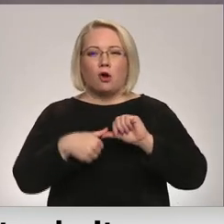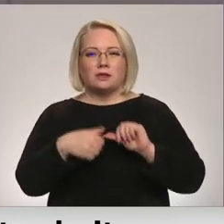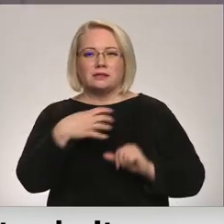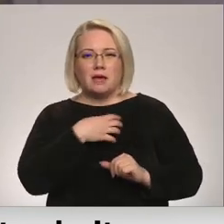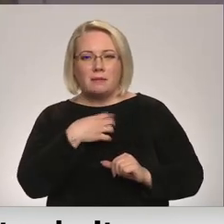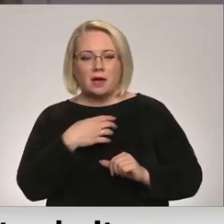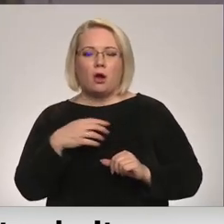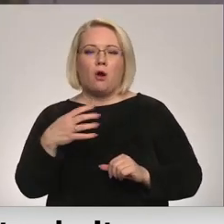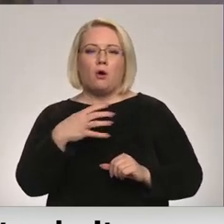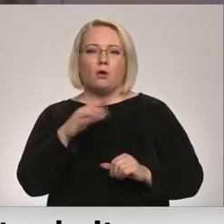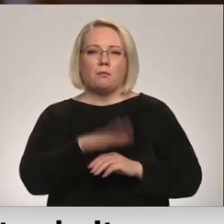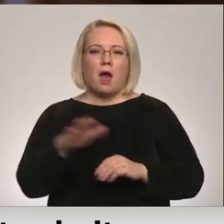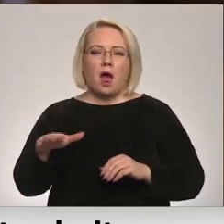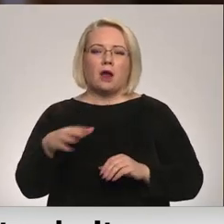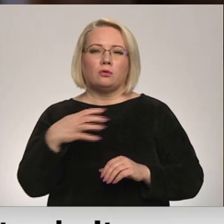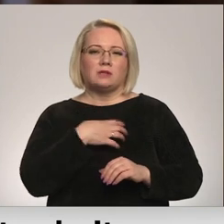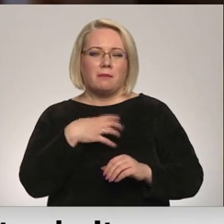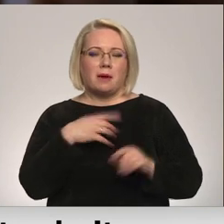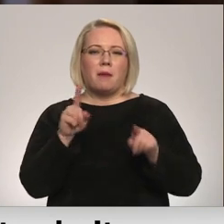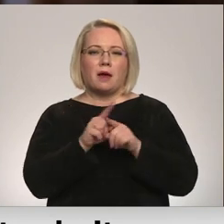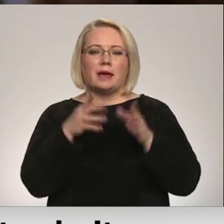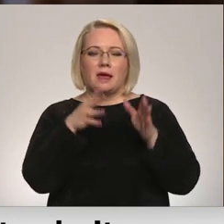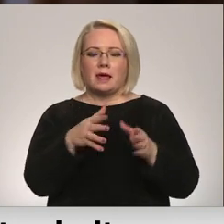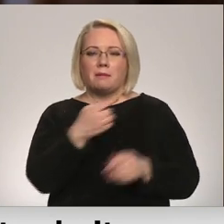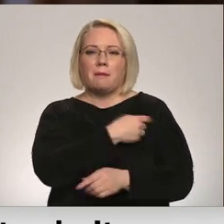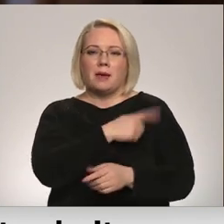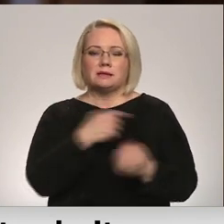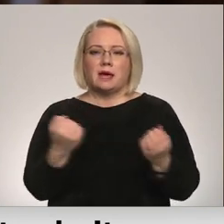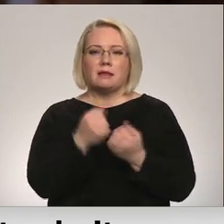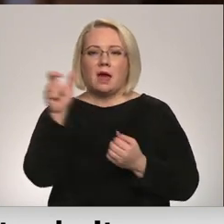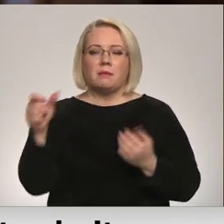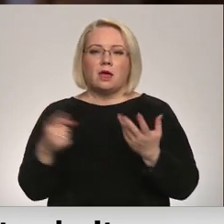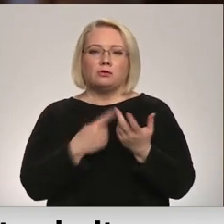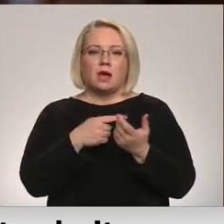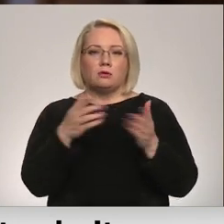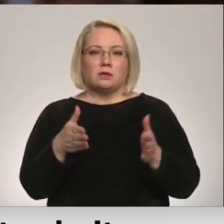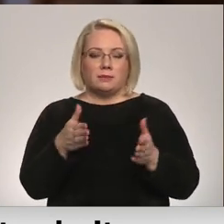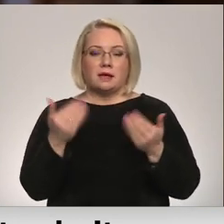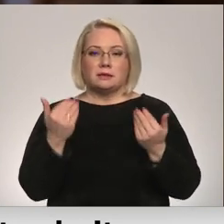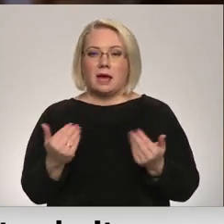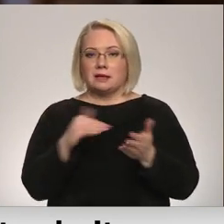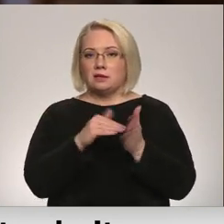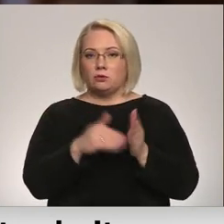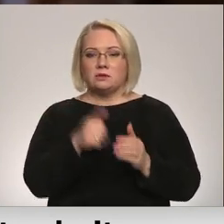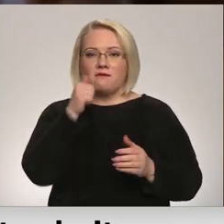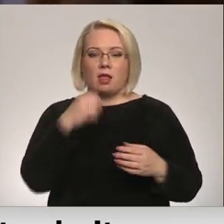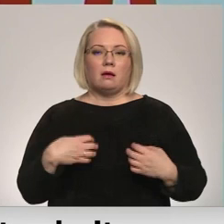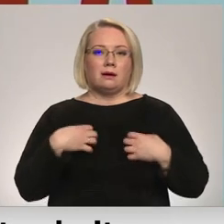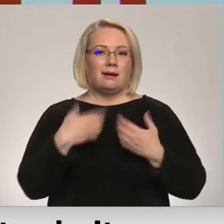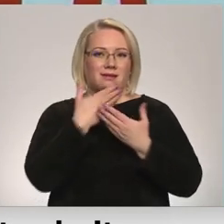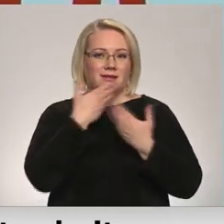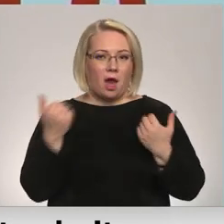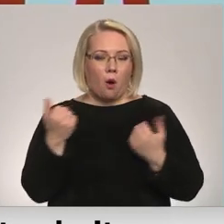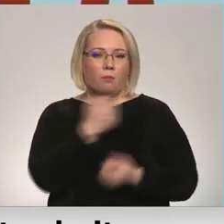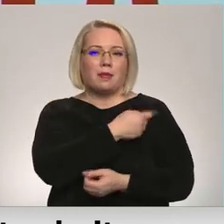slima bērnu kopšanas atvaidinājums arī ietekmē medicīnas darbnieku skaitu slimnīcās. Šobrīd situācija vēl nav dramatiska, bet